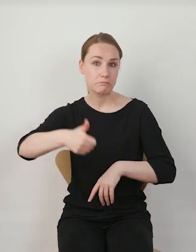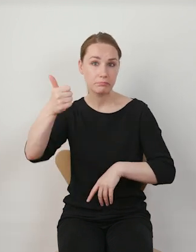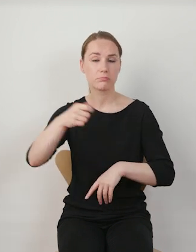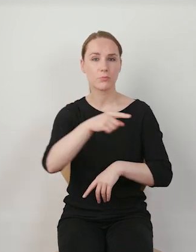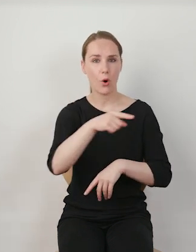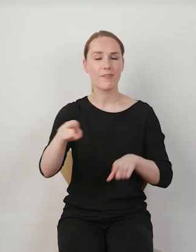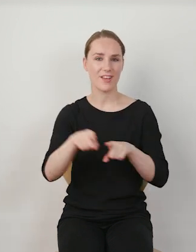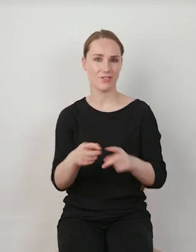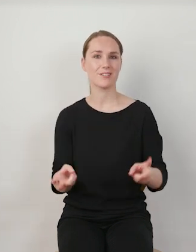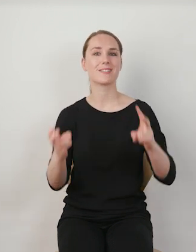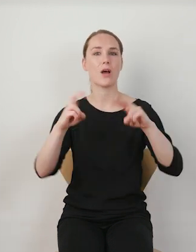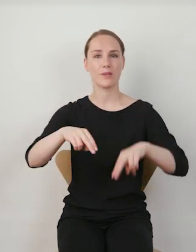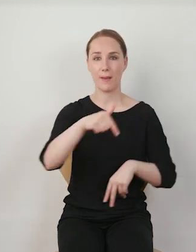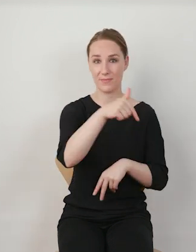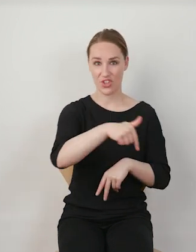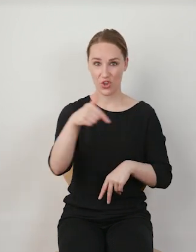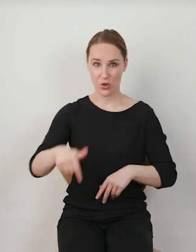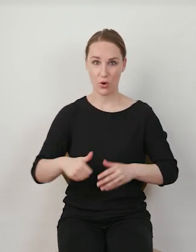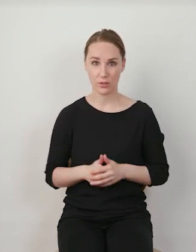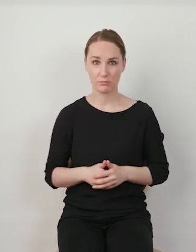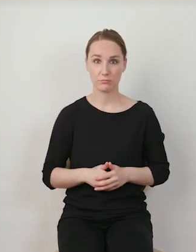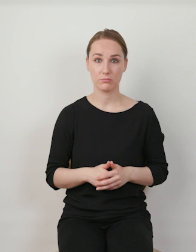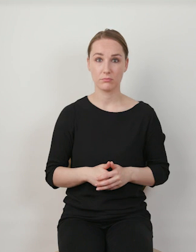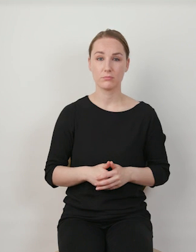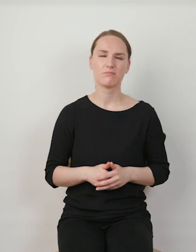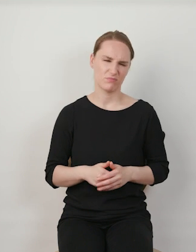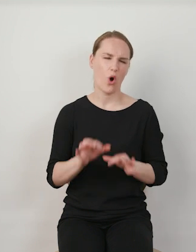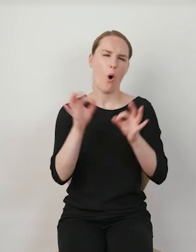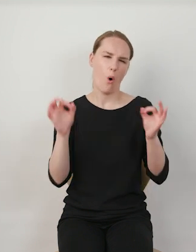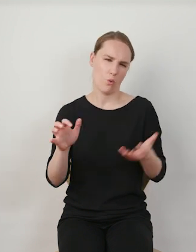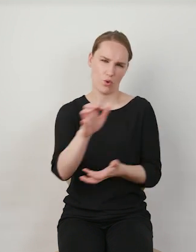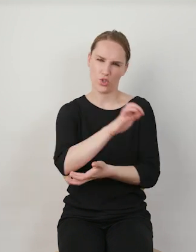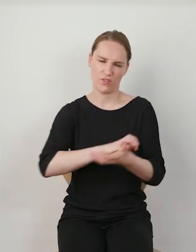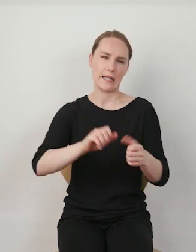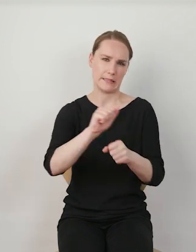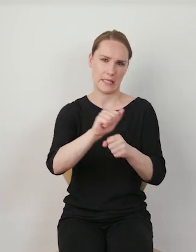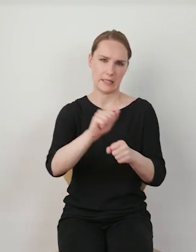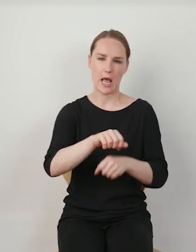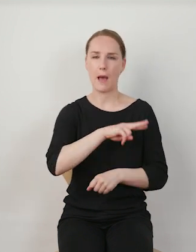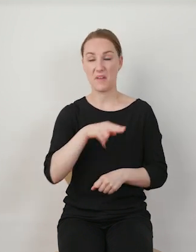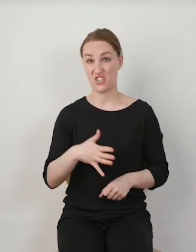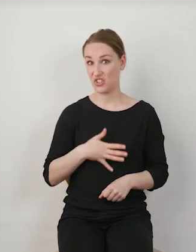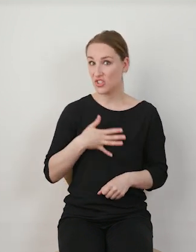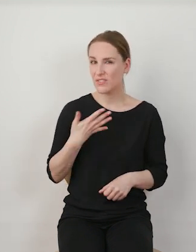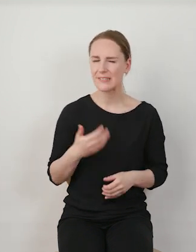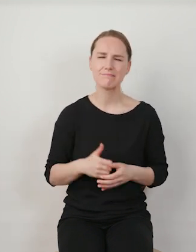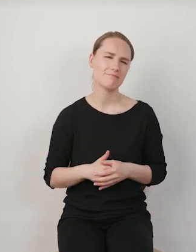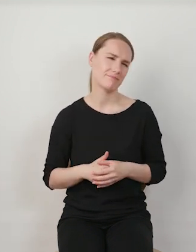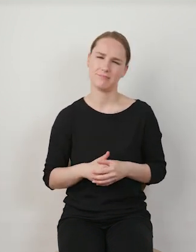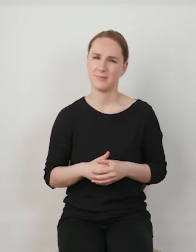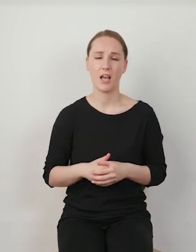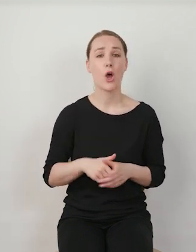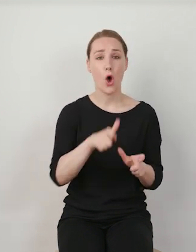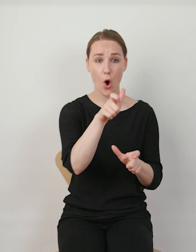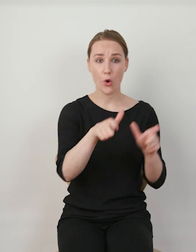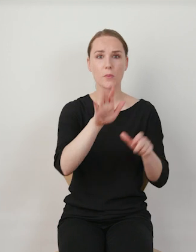zaczynają pojawiać się na TikToku. I to jest ogólnoświatowy trend, któremu też nie należy się dziwić, bo przecież te